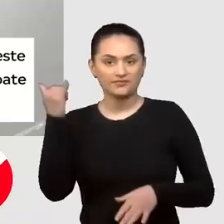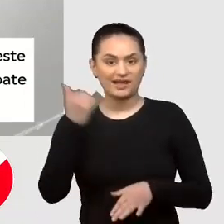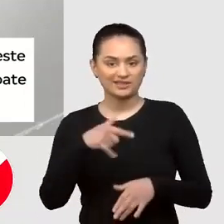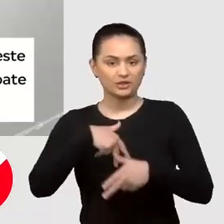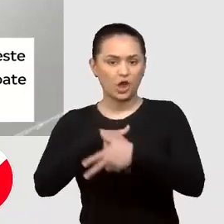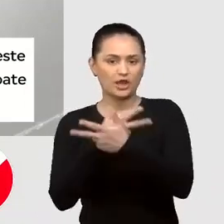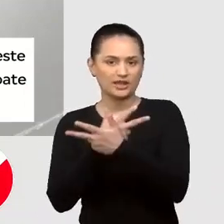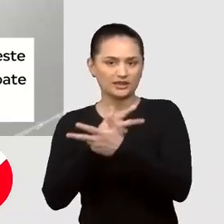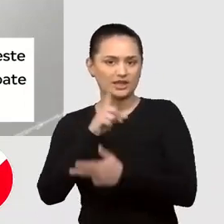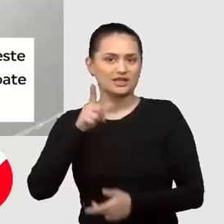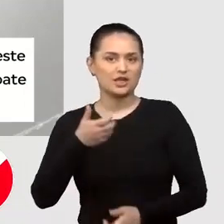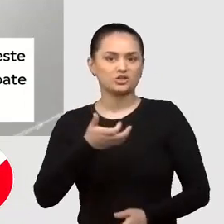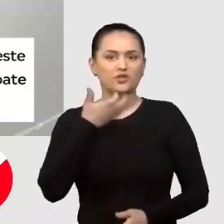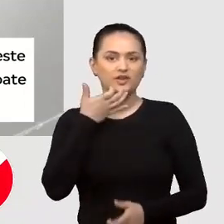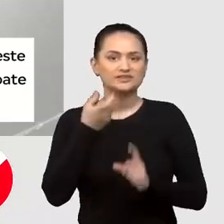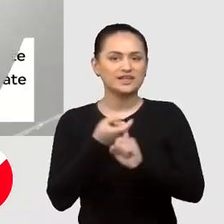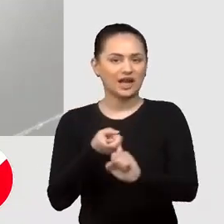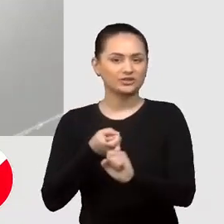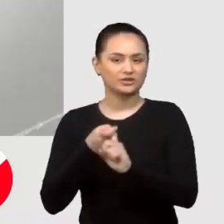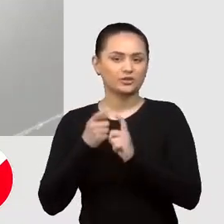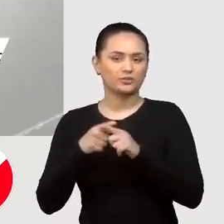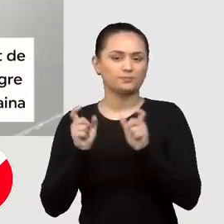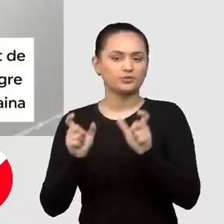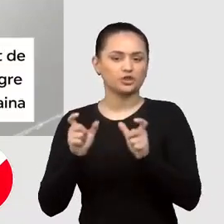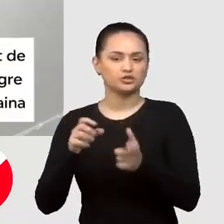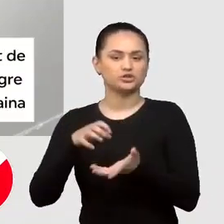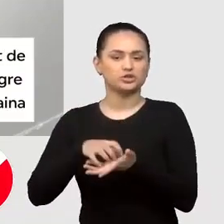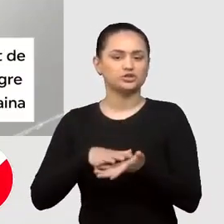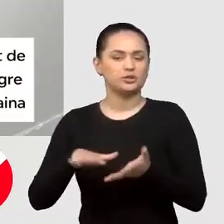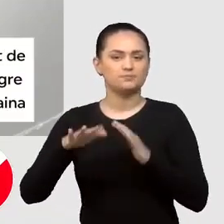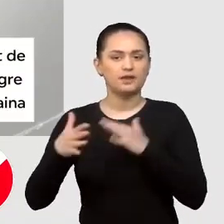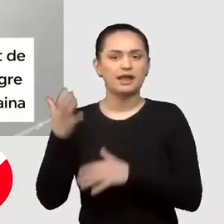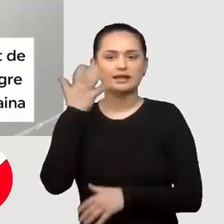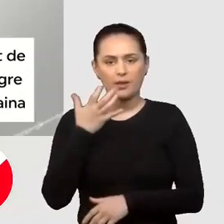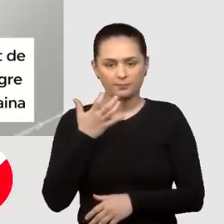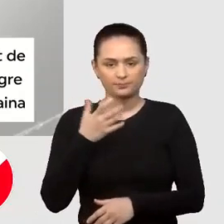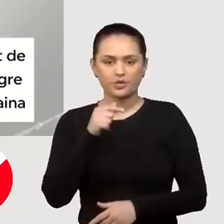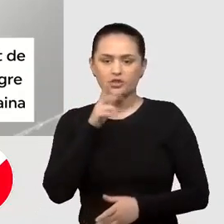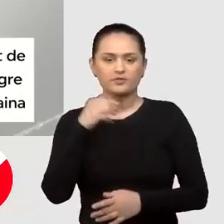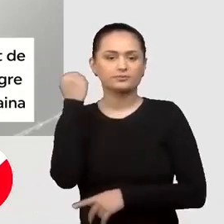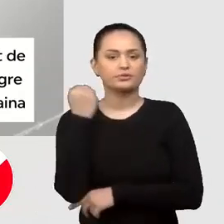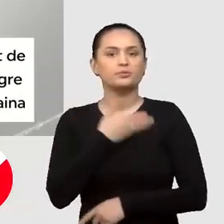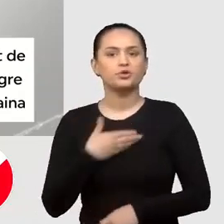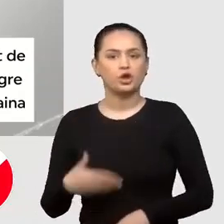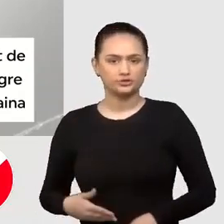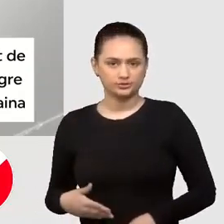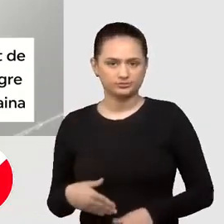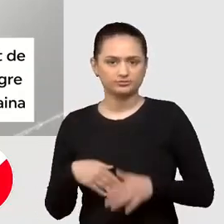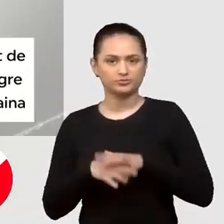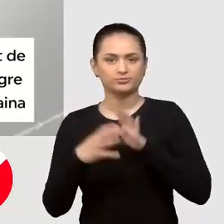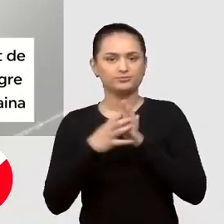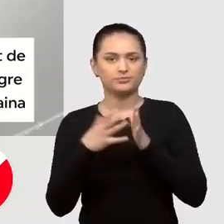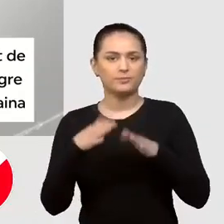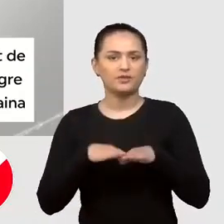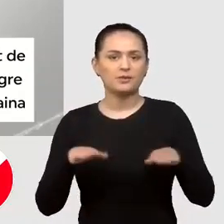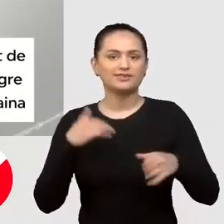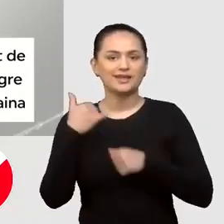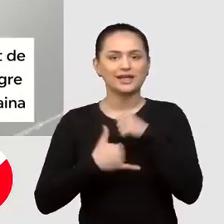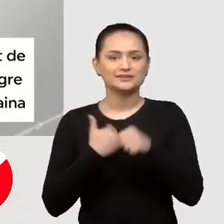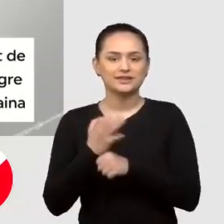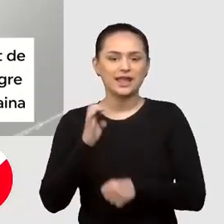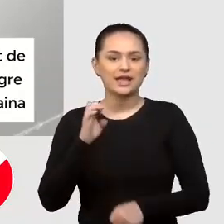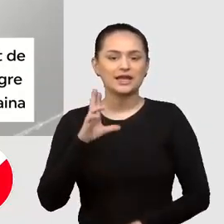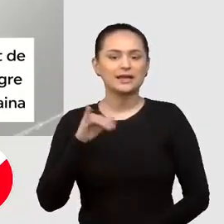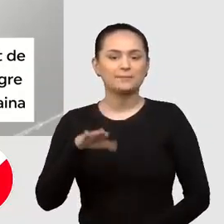conferința privind securitatea regiunii Mării Negre, care a avut loc la București sub egita platformei internaționale Crimeia. Ministrul ucrainean de